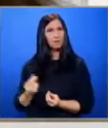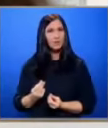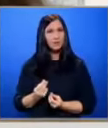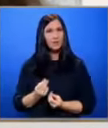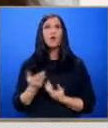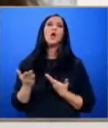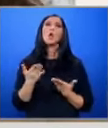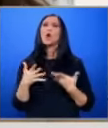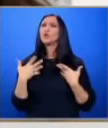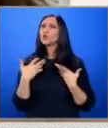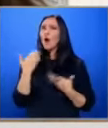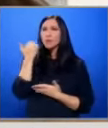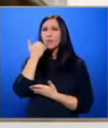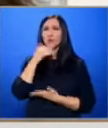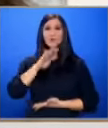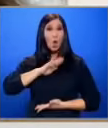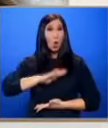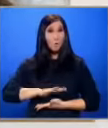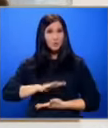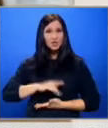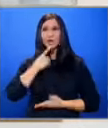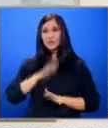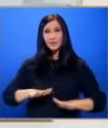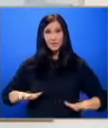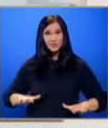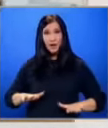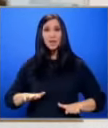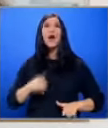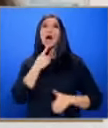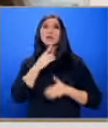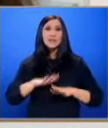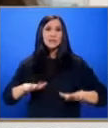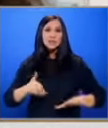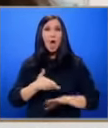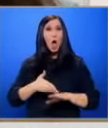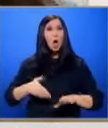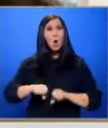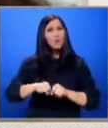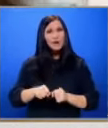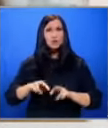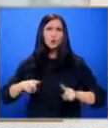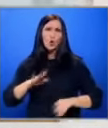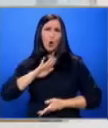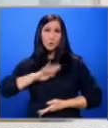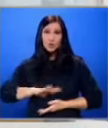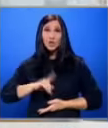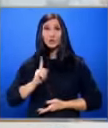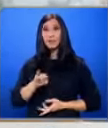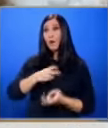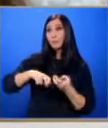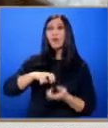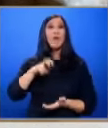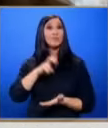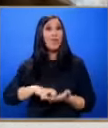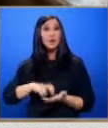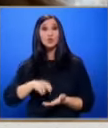Когато желаят да ползват облегченията за деца, за деца с овреждания и другите облегчения, да си проверяват данъчно